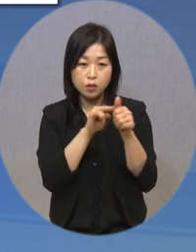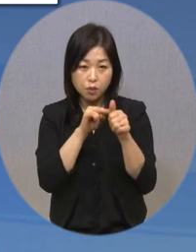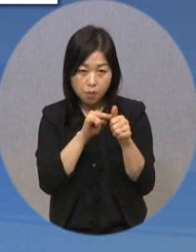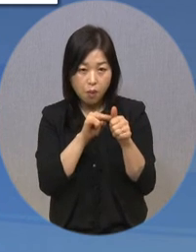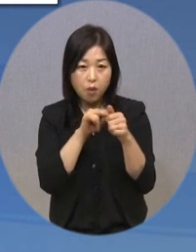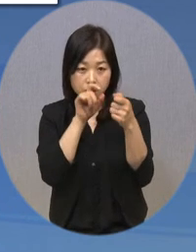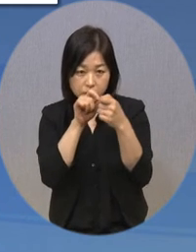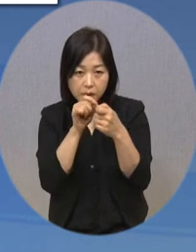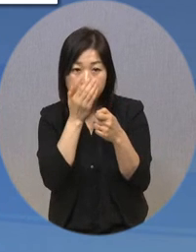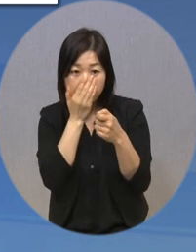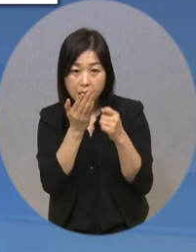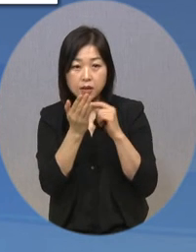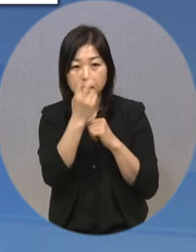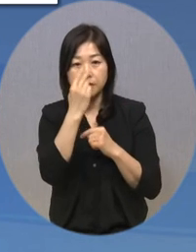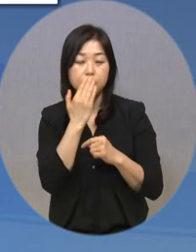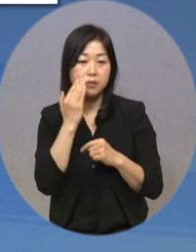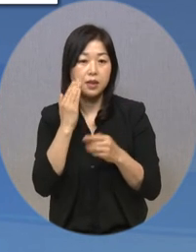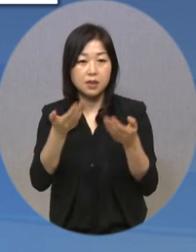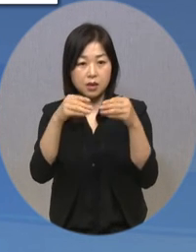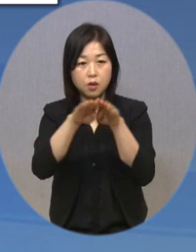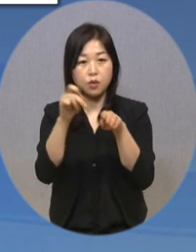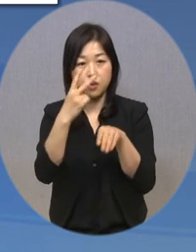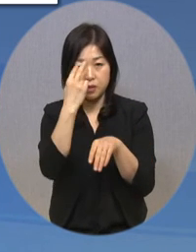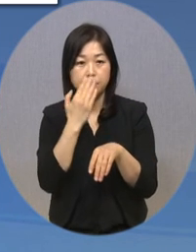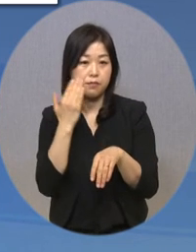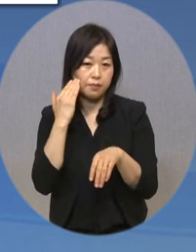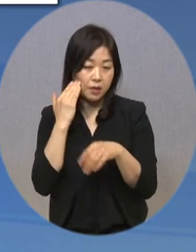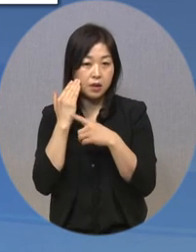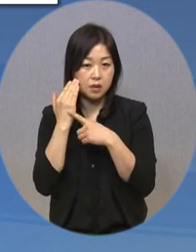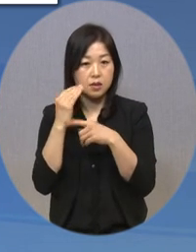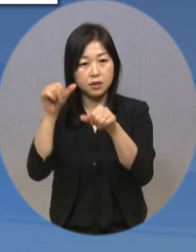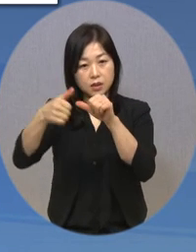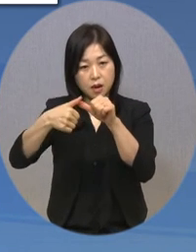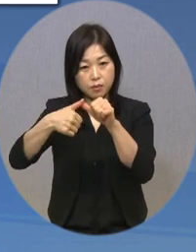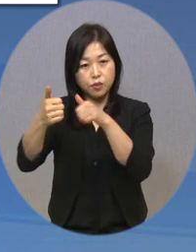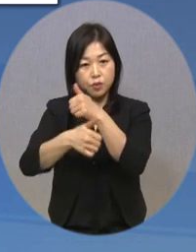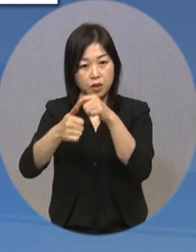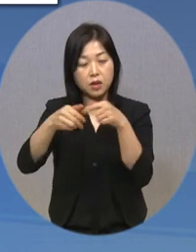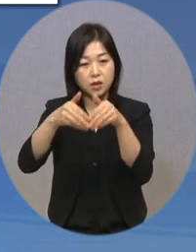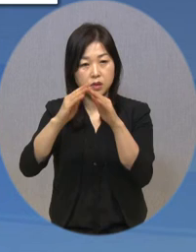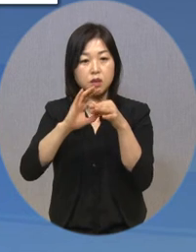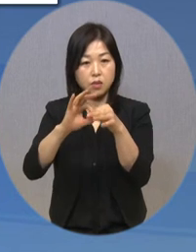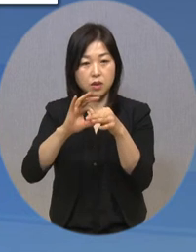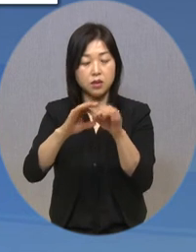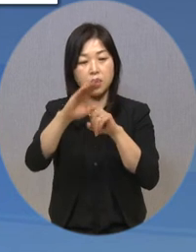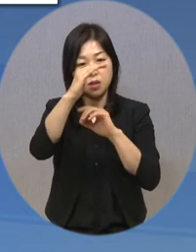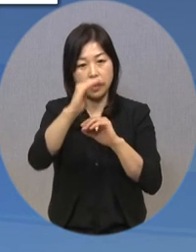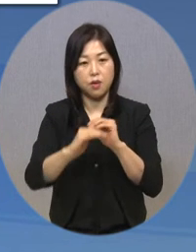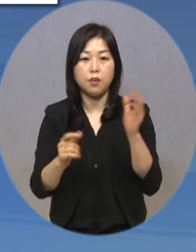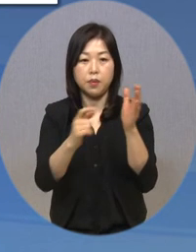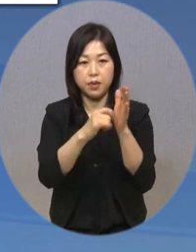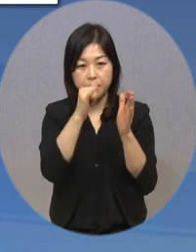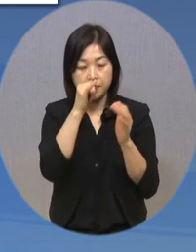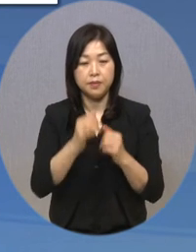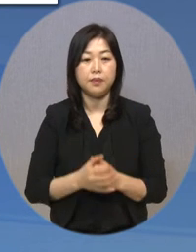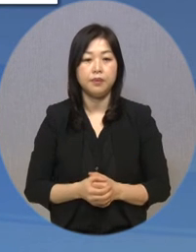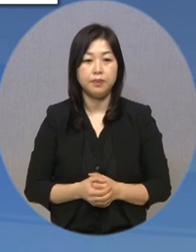보장, 시청각 장애인센터와 시청각 장애인 자문위원회의 설치와 관련한 내용을 담았습니다.